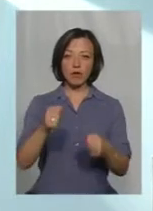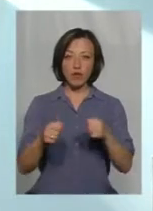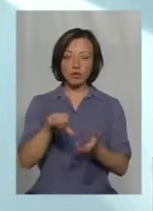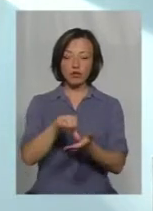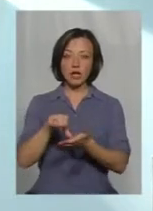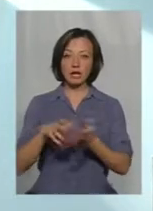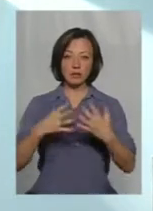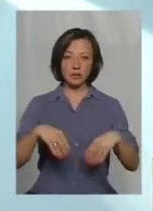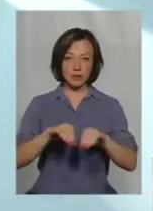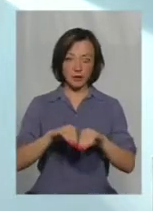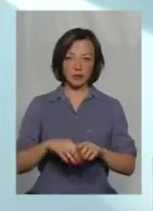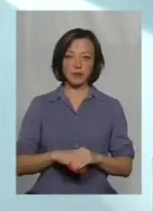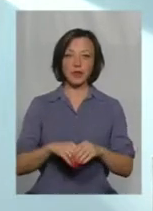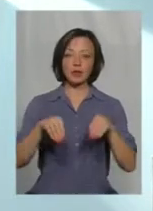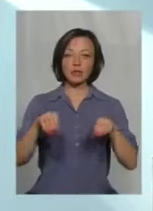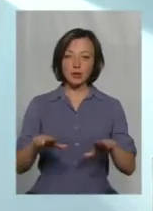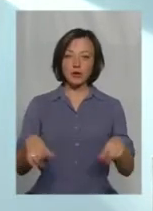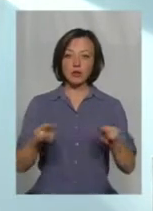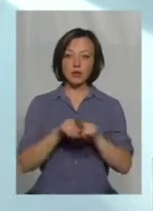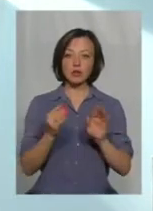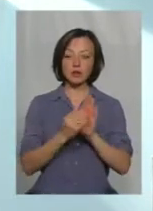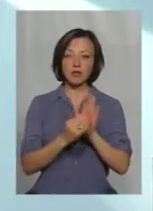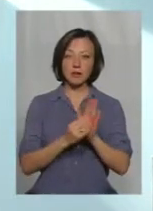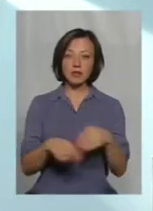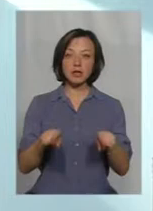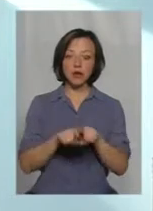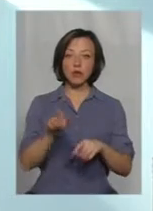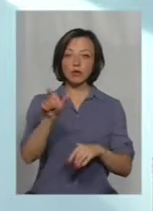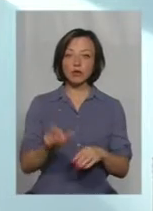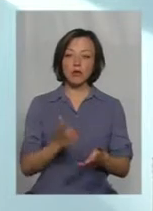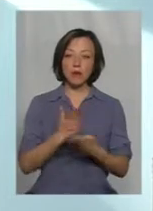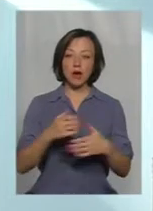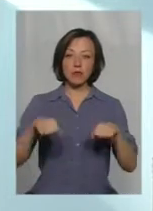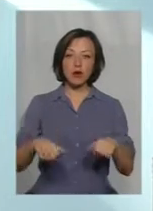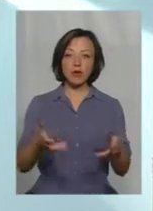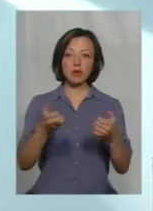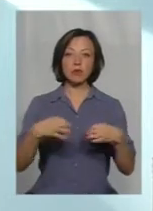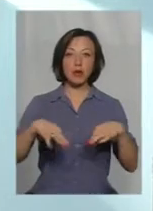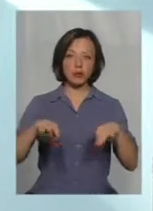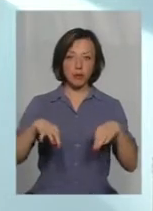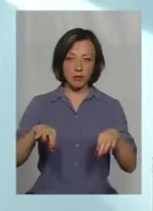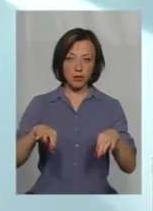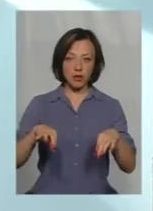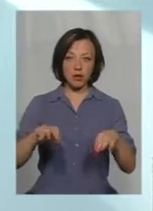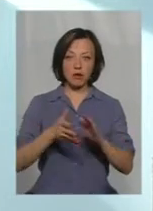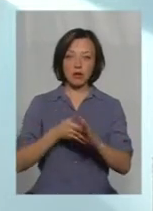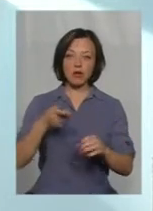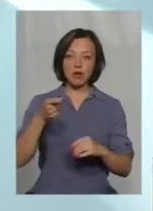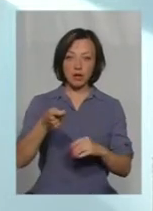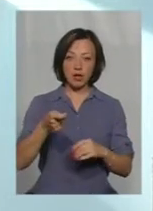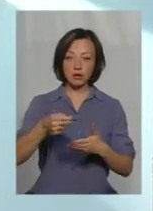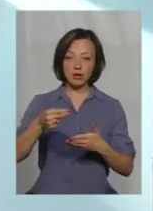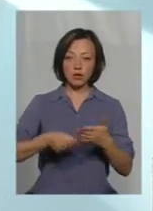членам сім'ї. В постанові даже виписано навіть так, що особа має право отримати автомобіль. Подається, як